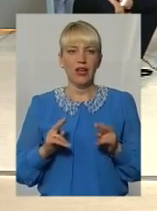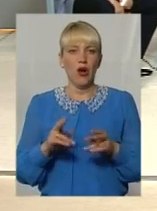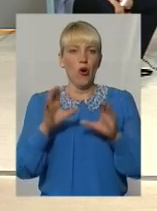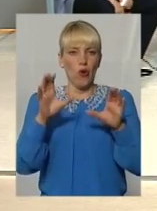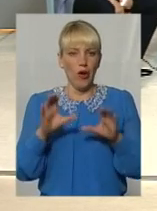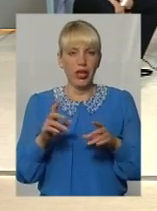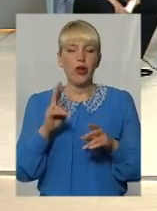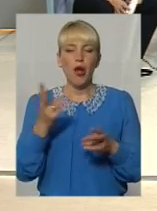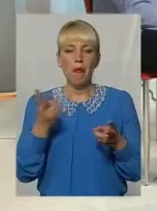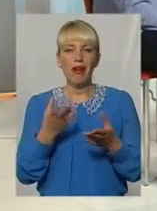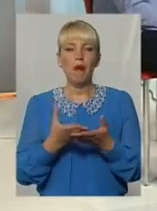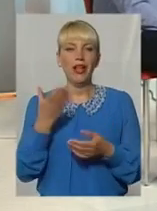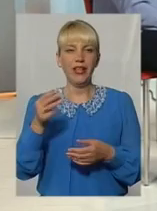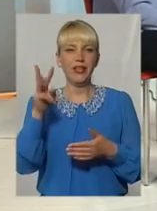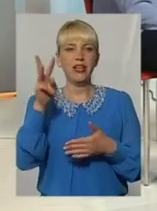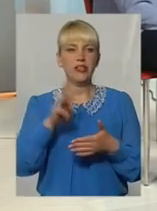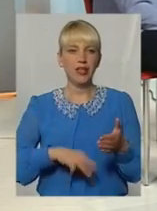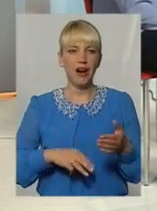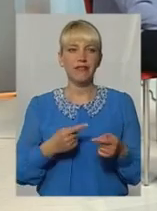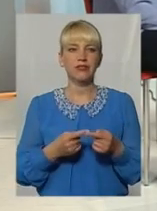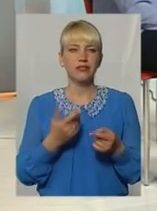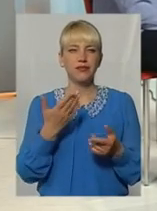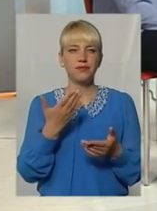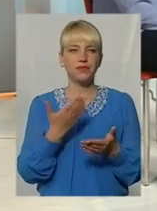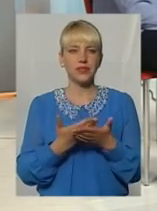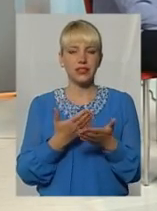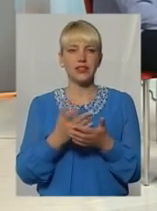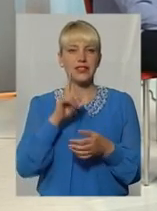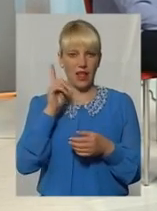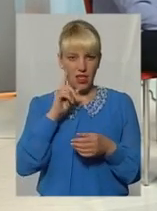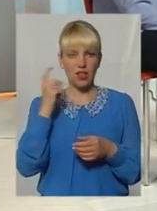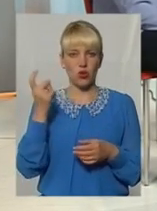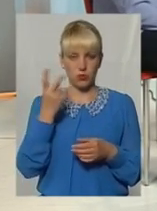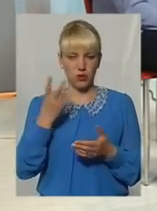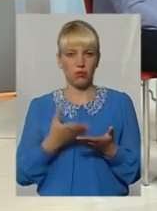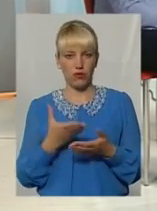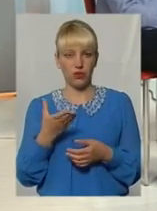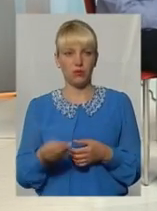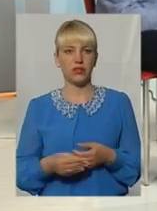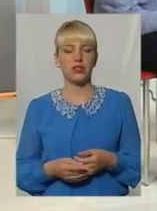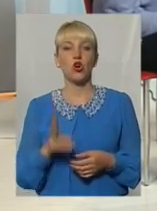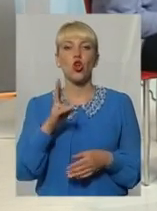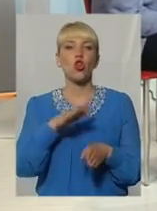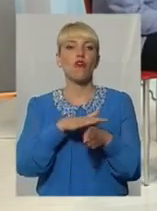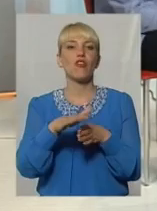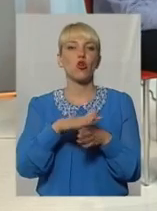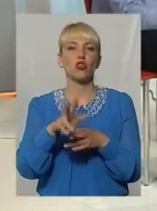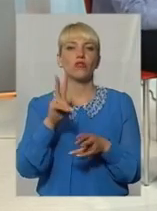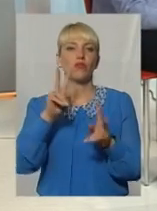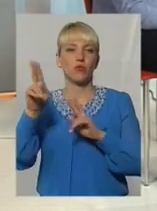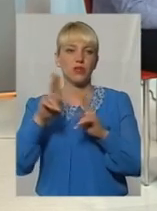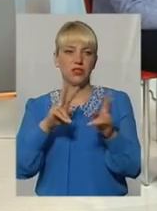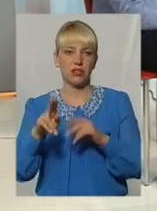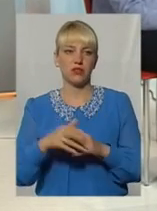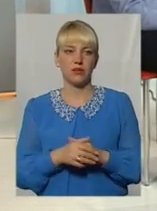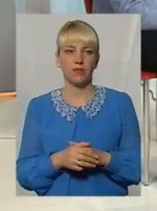заплатити той штраф? Порушник. Тобто зелене господарство виходить? Фактично виконує. Ну що зелене? Треба,